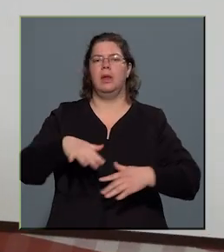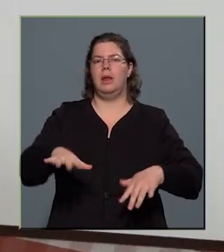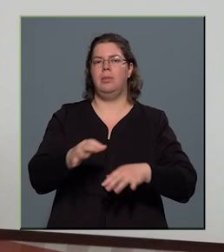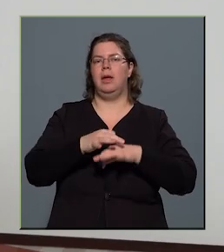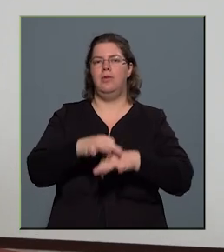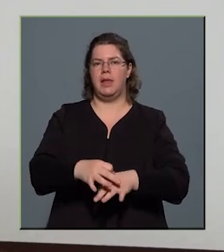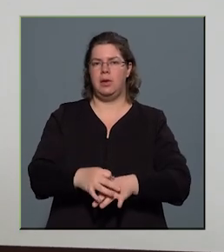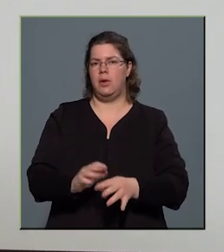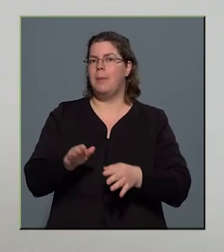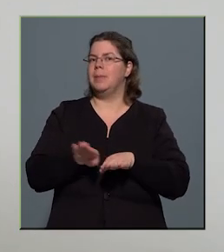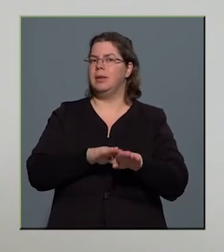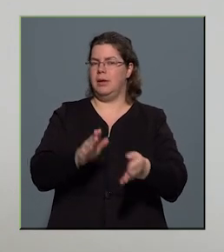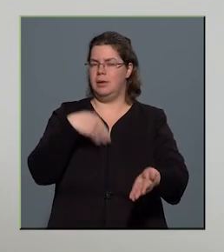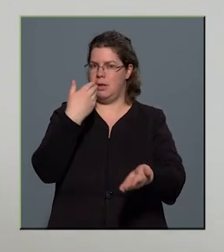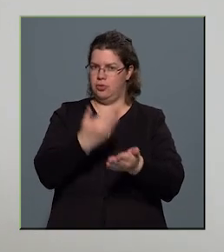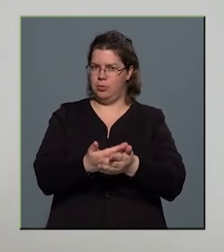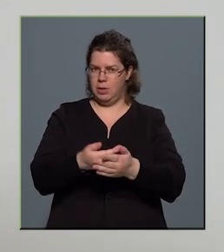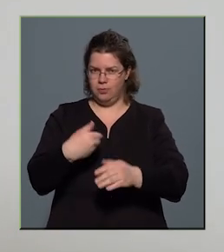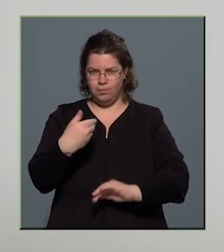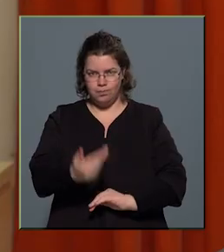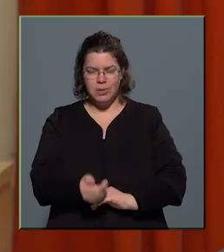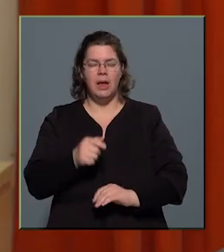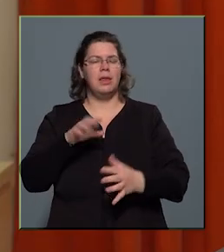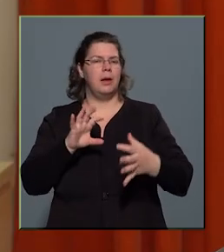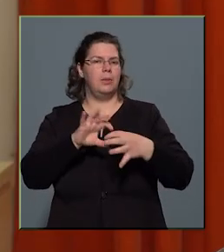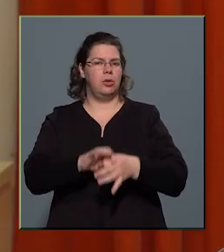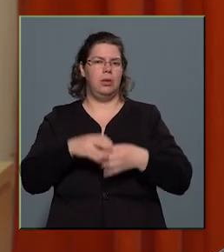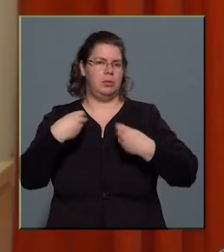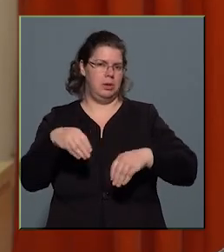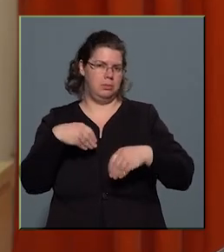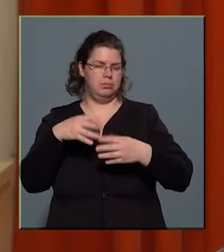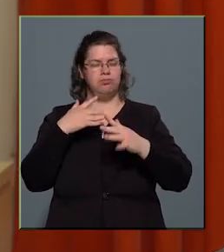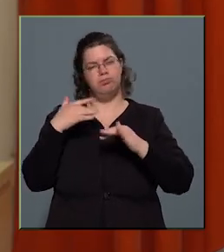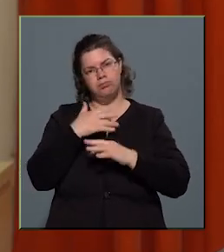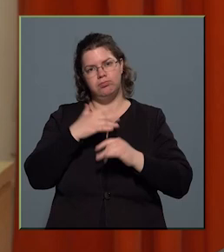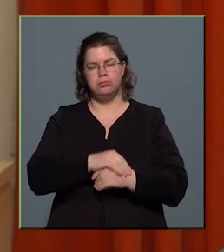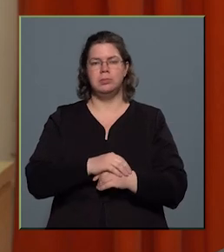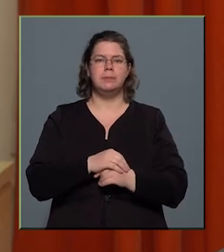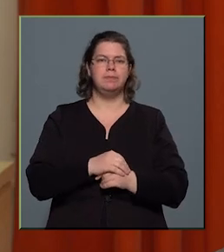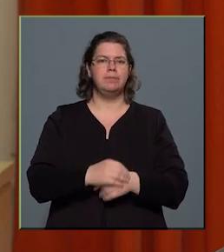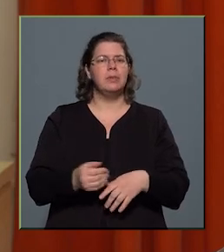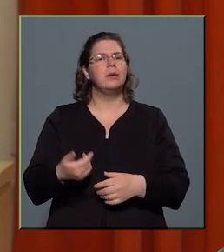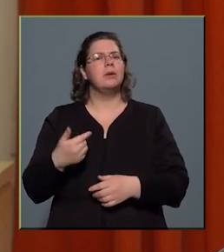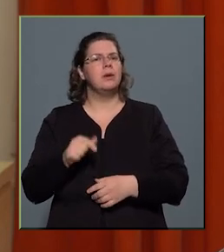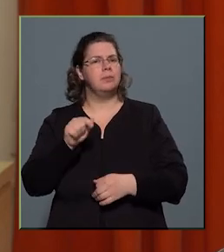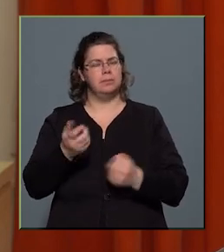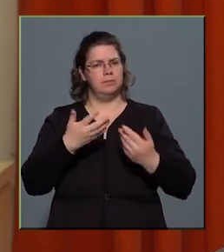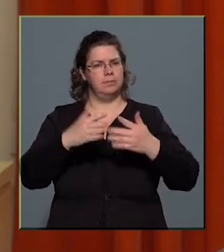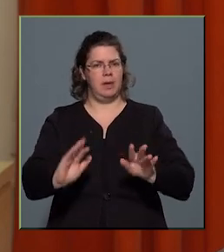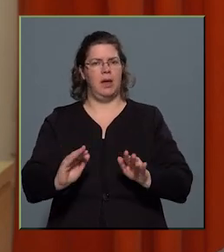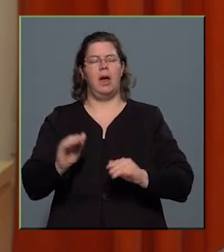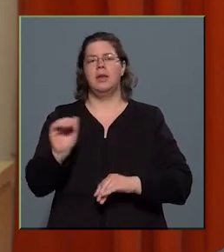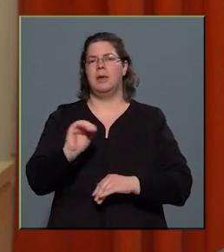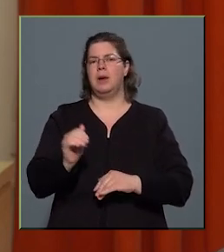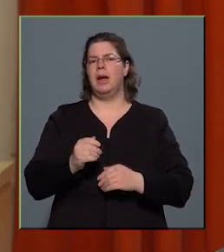részesült. Ennek kapcsán beszélgettünk a működésükről. Kétezerben nyitott meg a gyermekek átmeneti otthona az